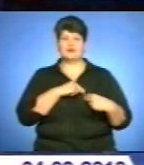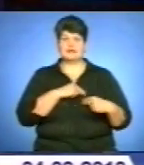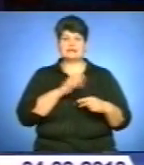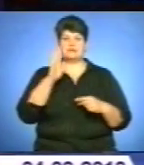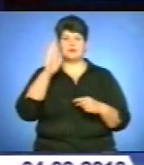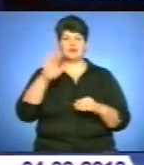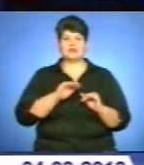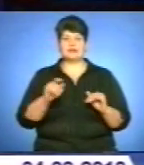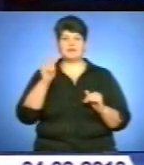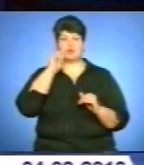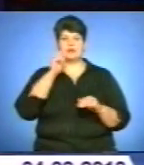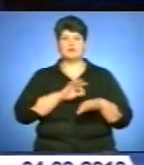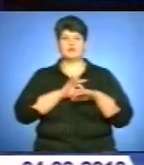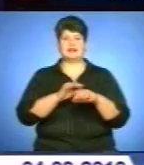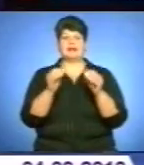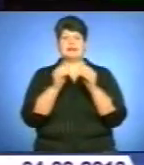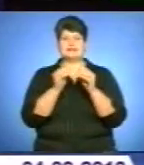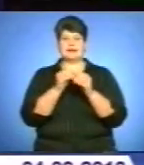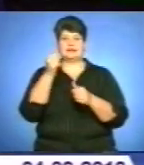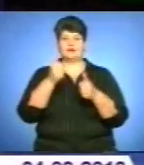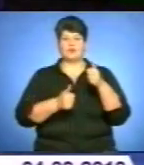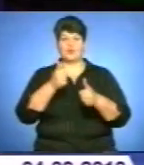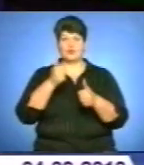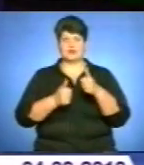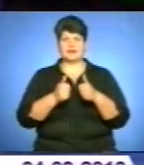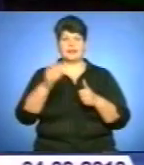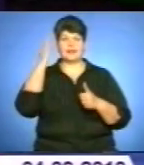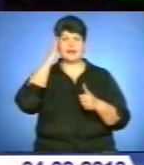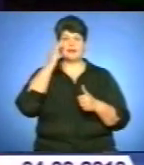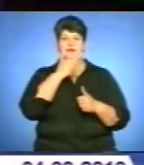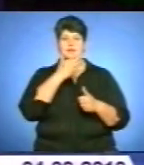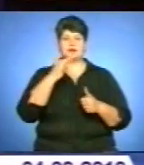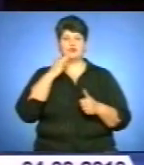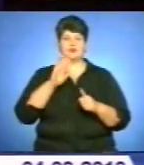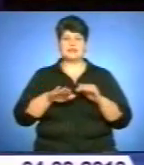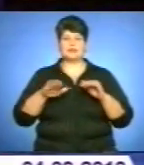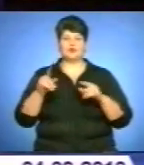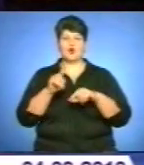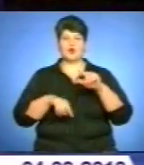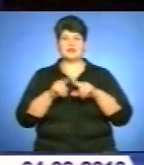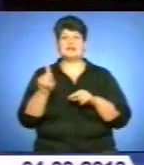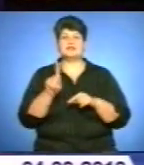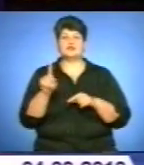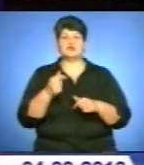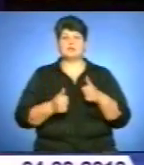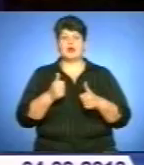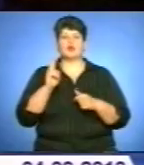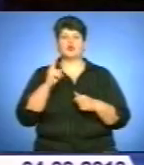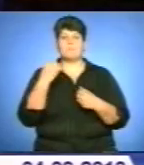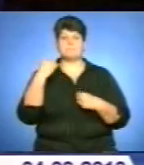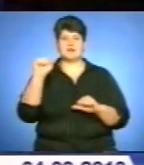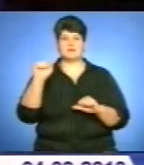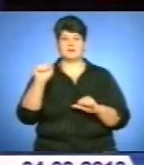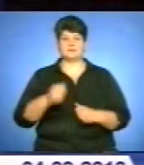України» вже в десяти провела обласний конкурс «Таланти багатодітної родини». За що змагалися діти і хто переміг, знає